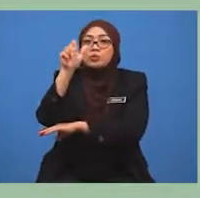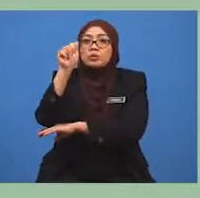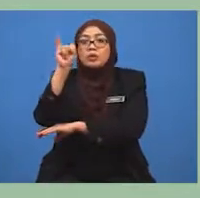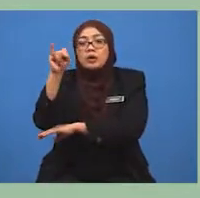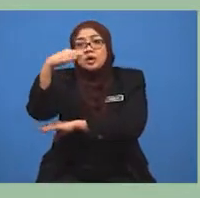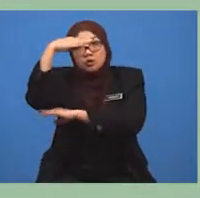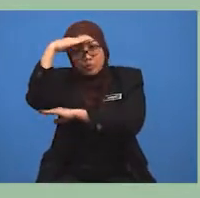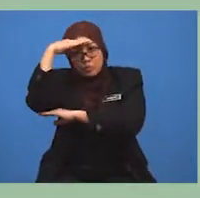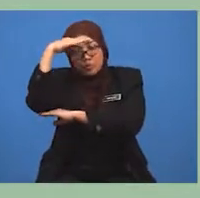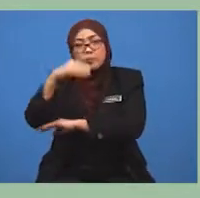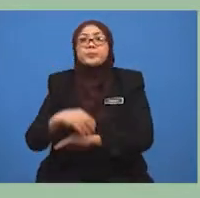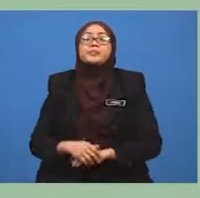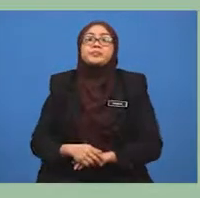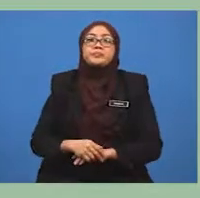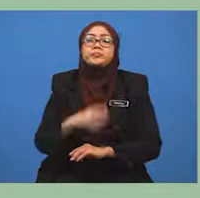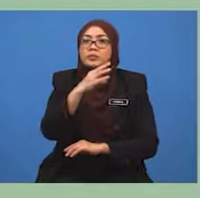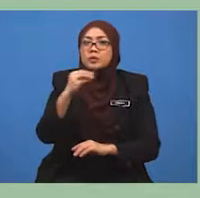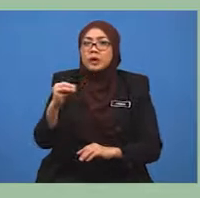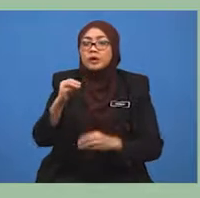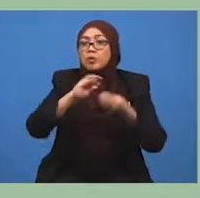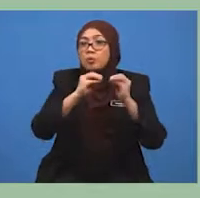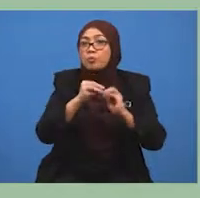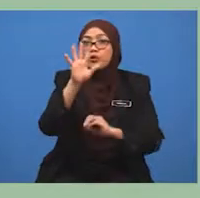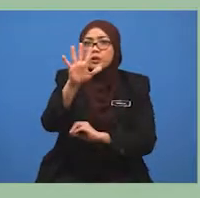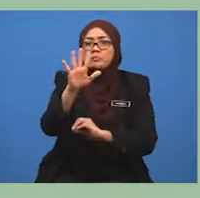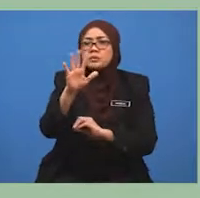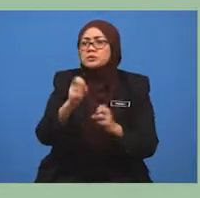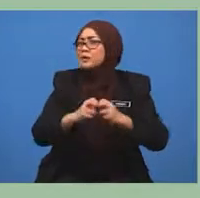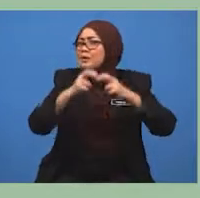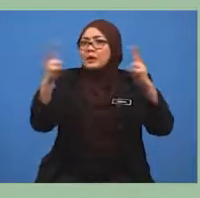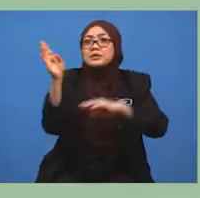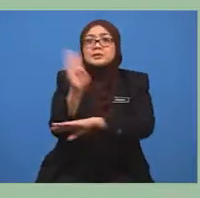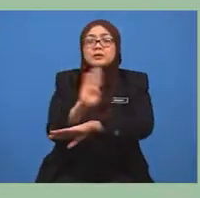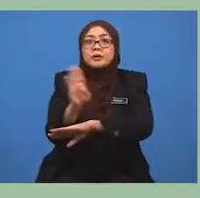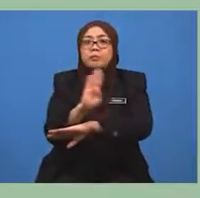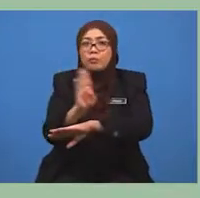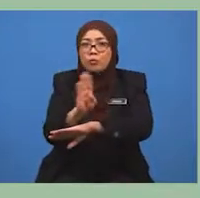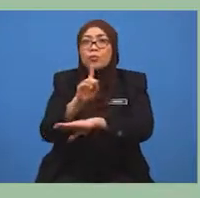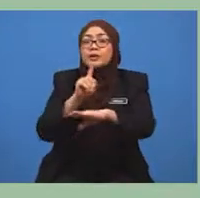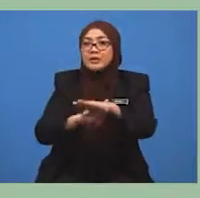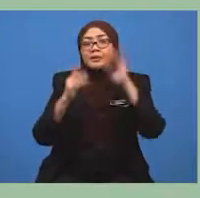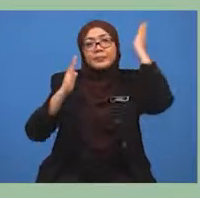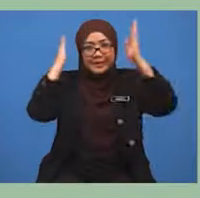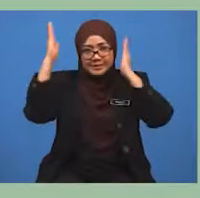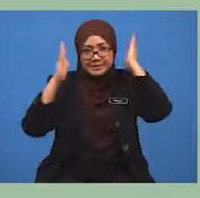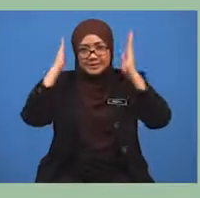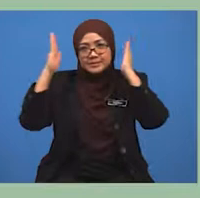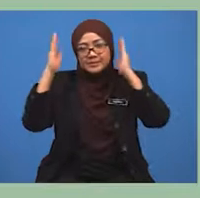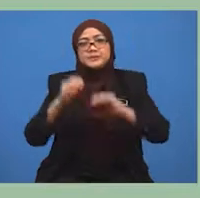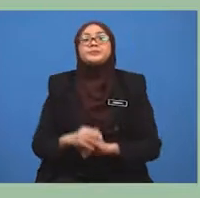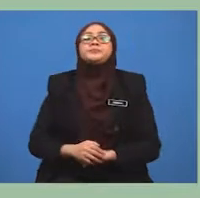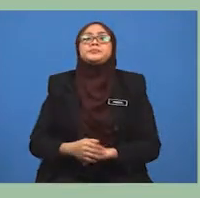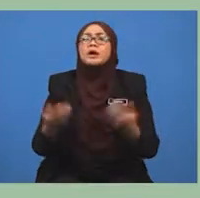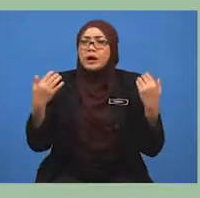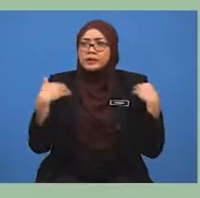lapangan terbang dan kelima tersebuk di Malaysia. Selain itu juga, murid-murid, terdapat